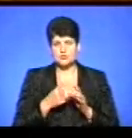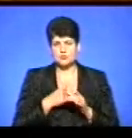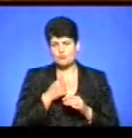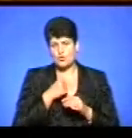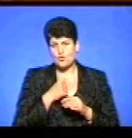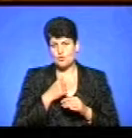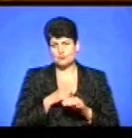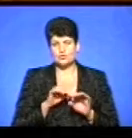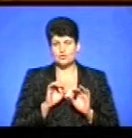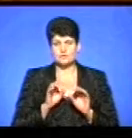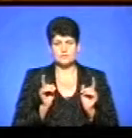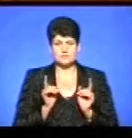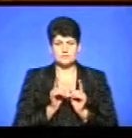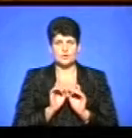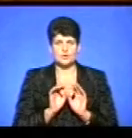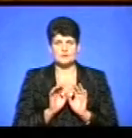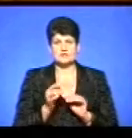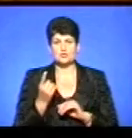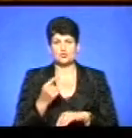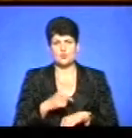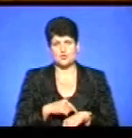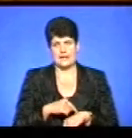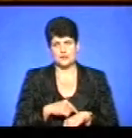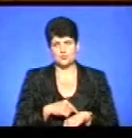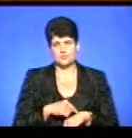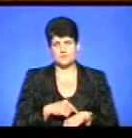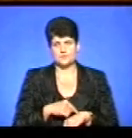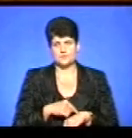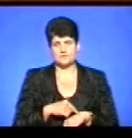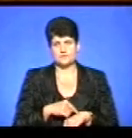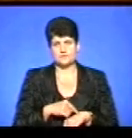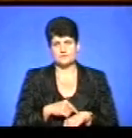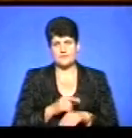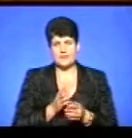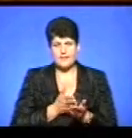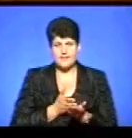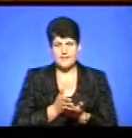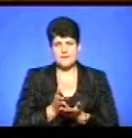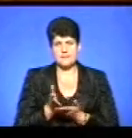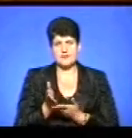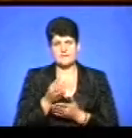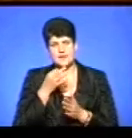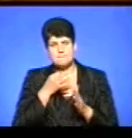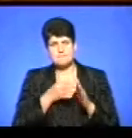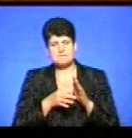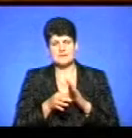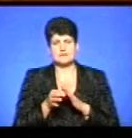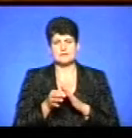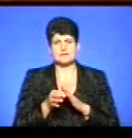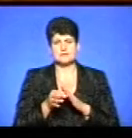дистилювати в одну годину, направити і підказати,